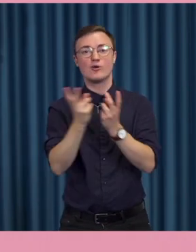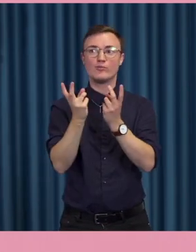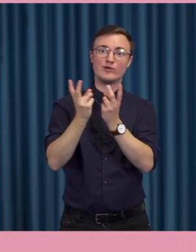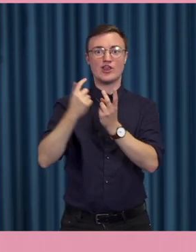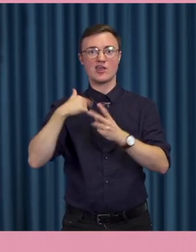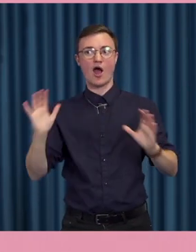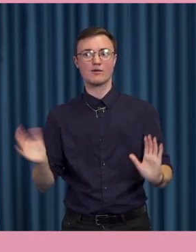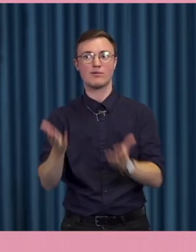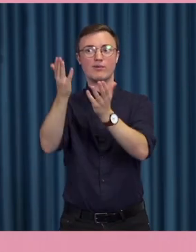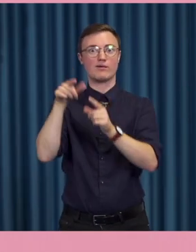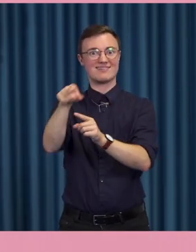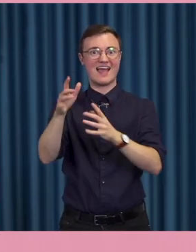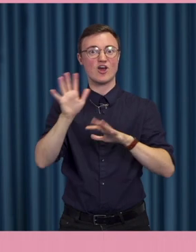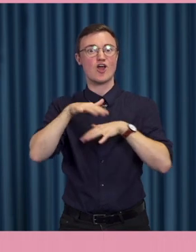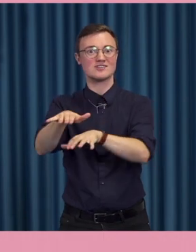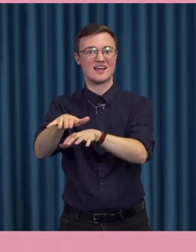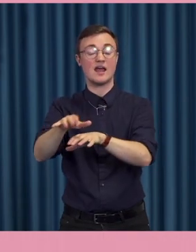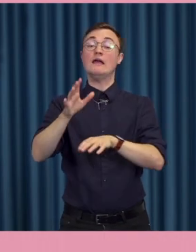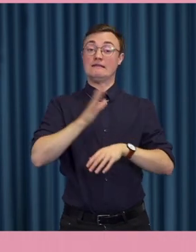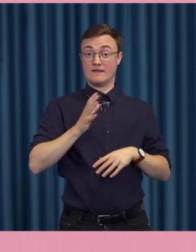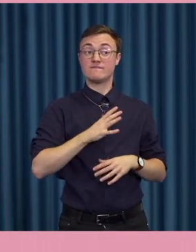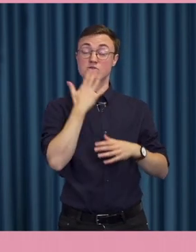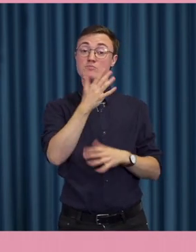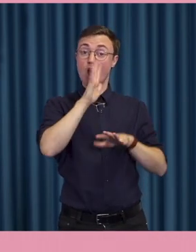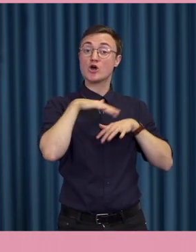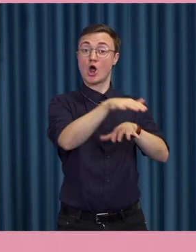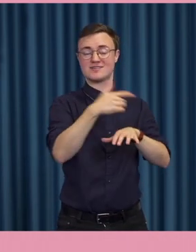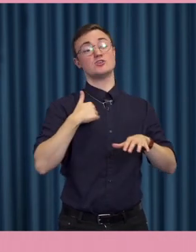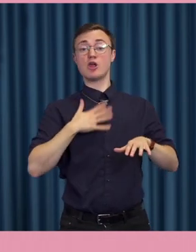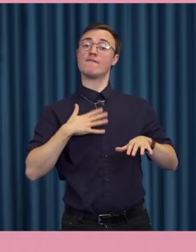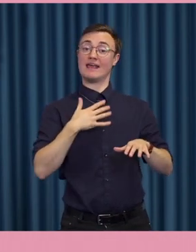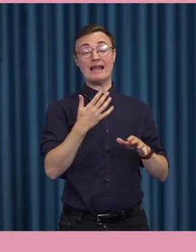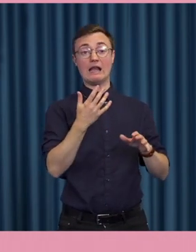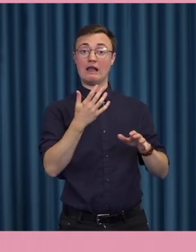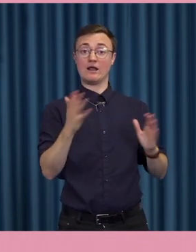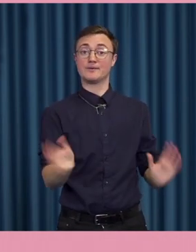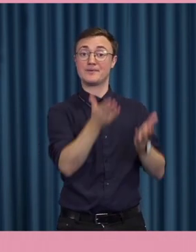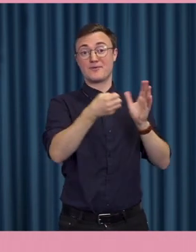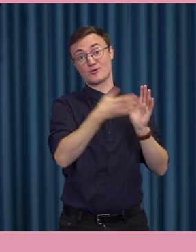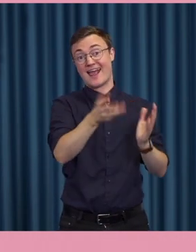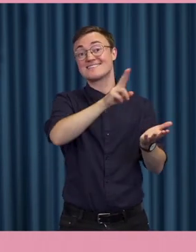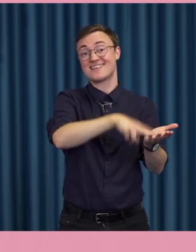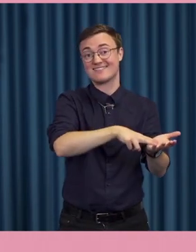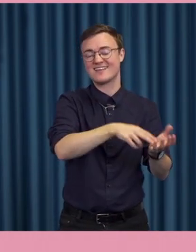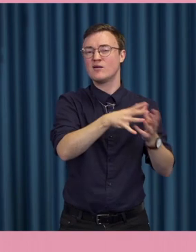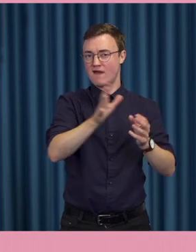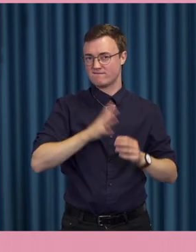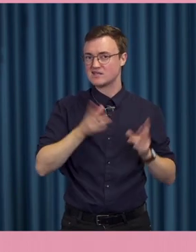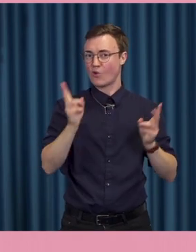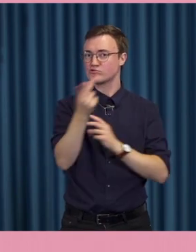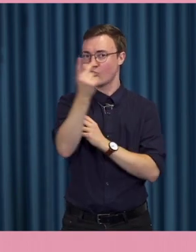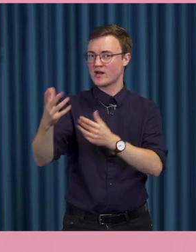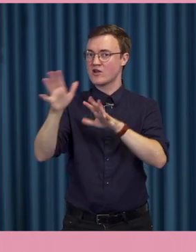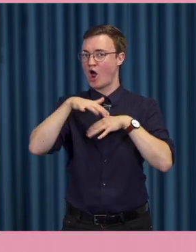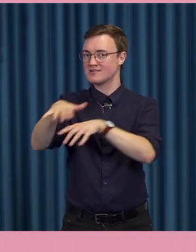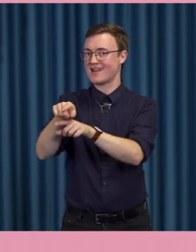vissa gräsrotsrörelser online där jag ska fylla på, vara med och tycka och tänka för att det är sant. Men så finns det en del som faktiskt inte